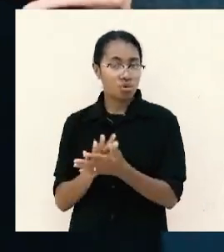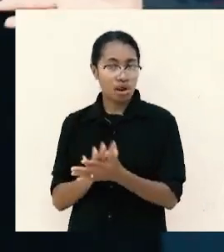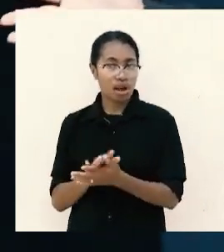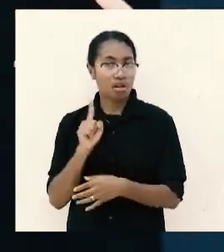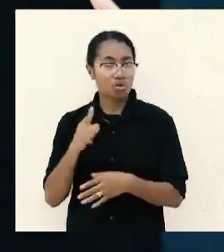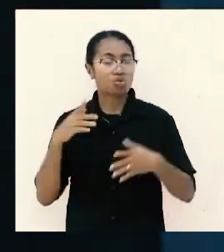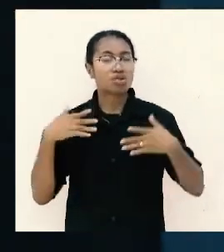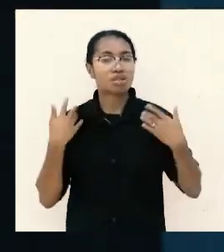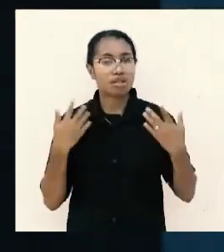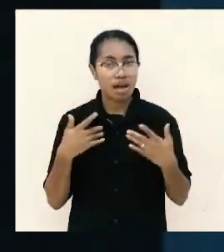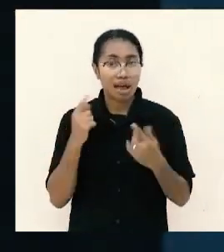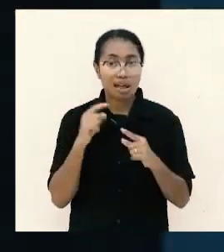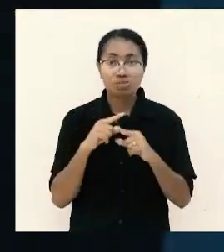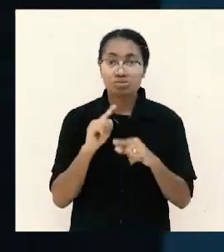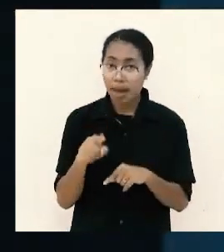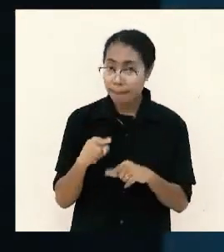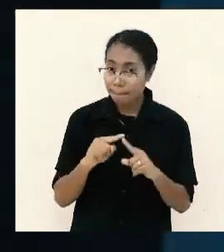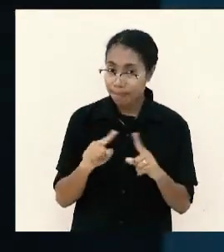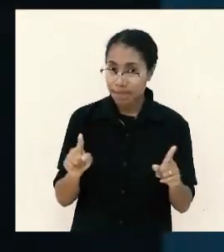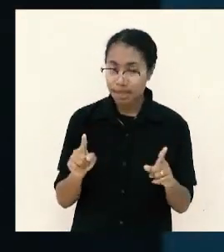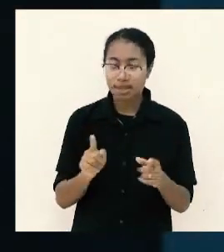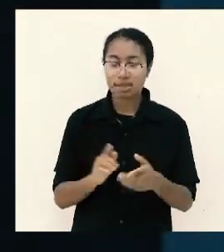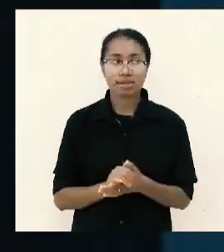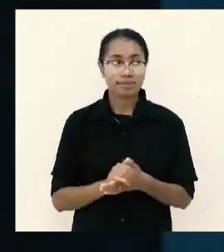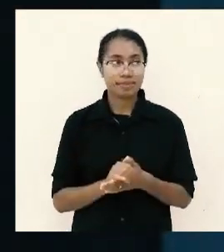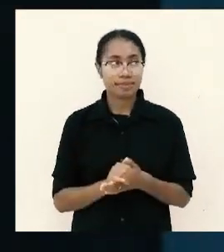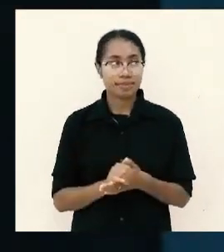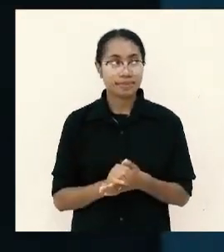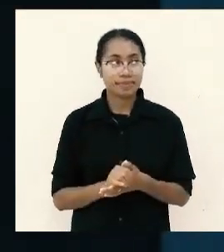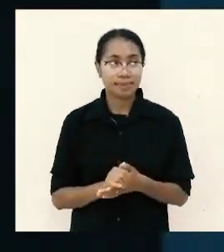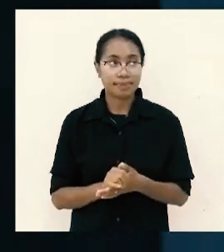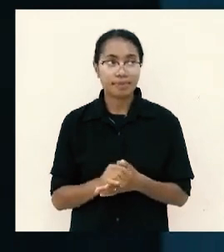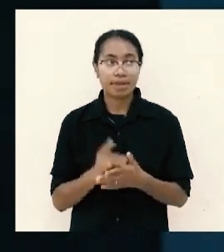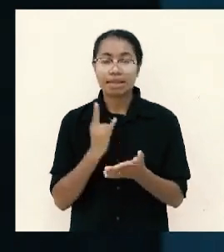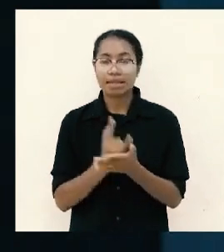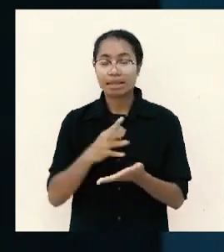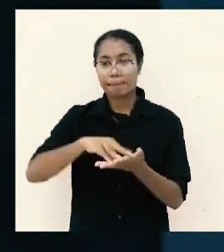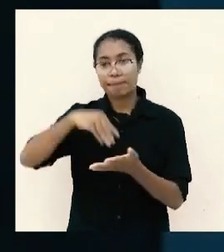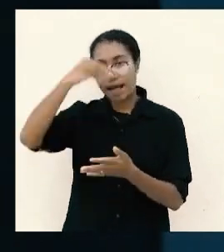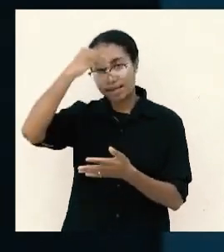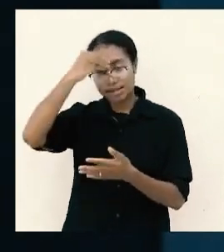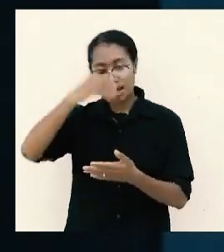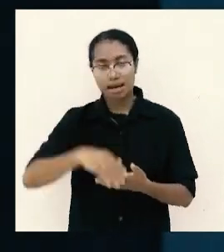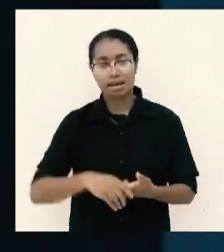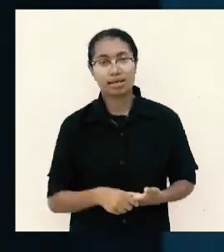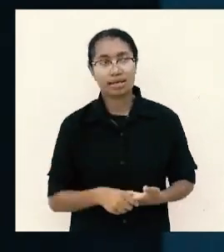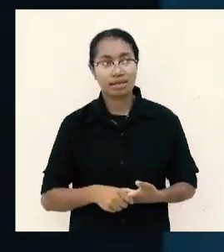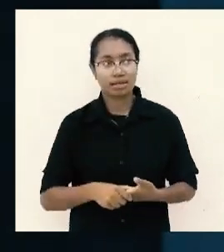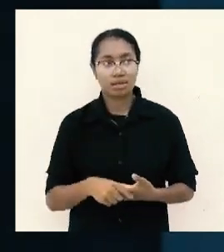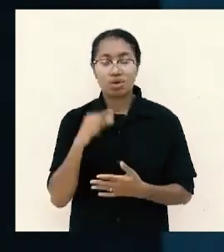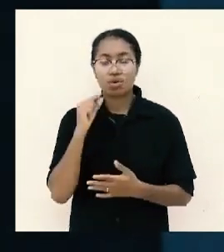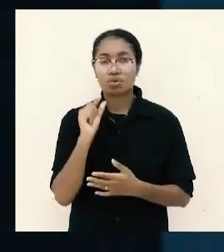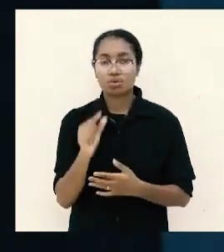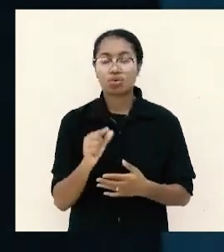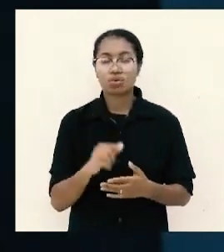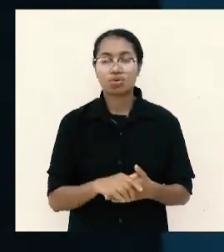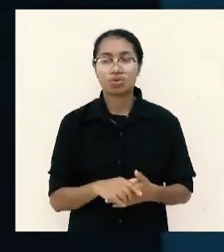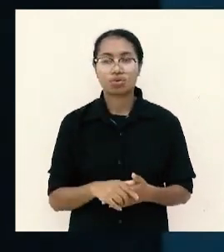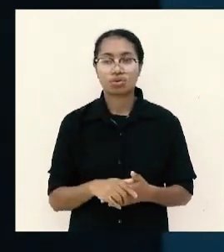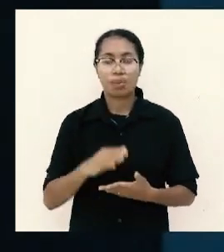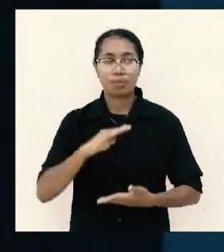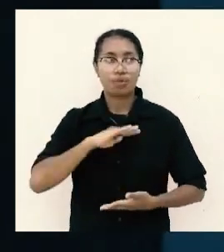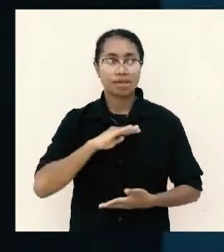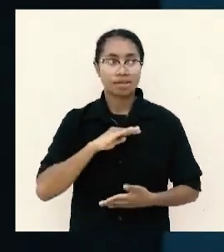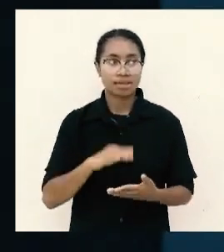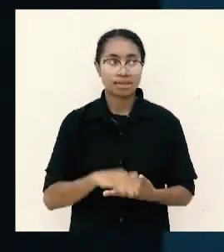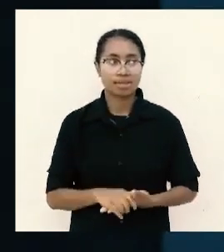sukar tapi tetap belajar untuk puas